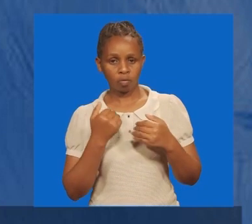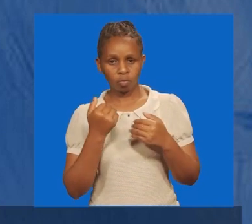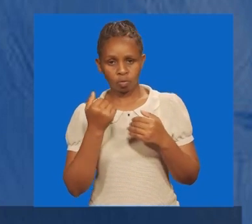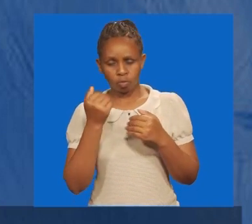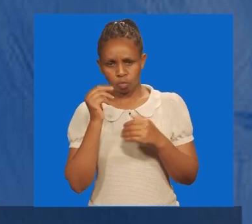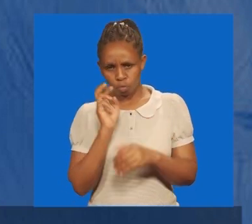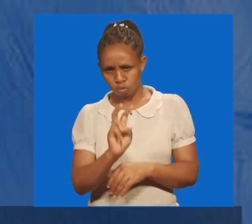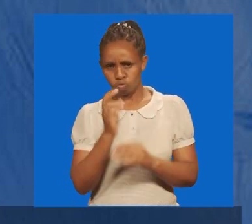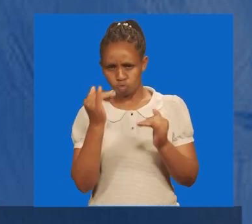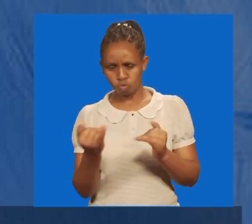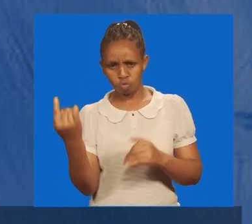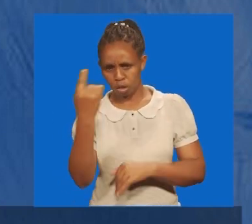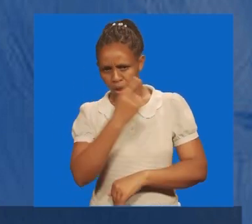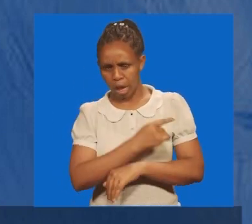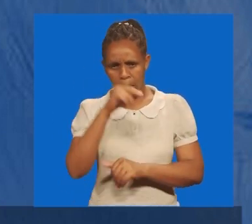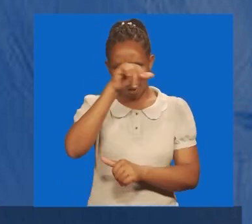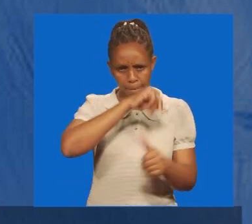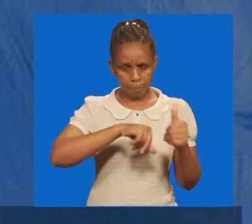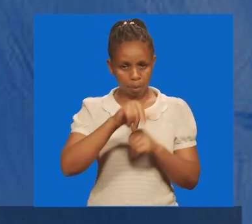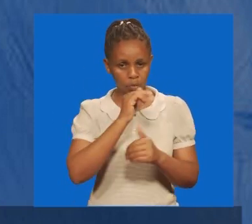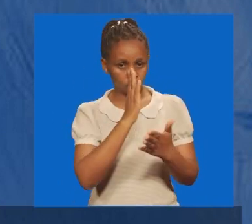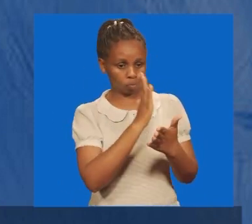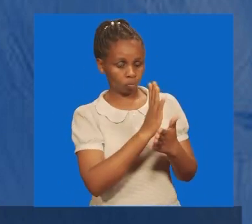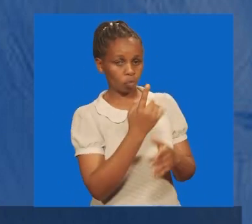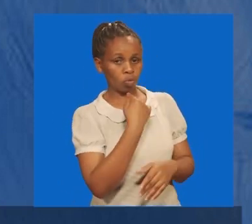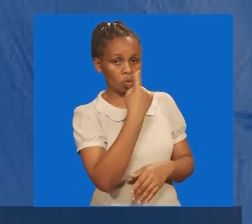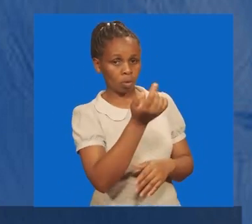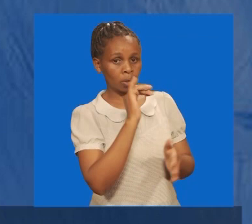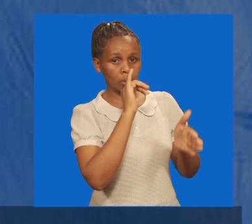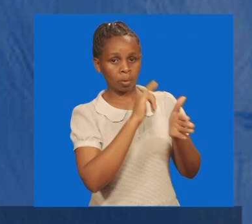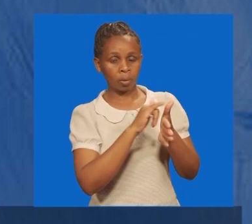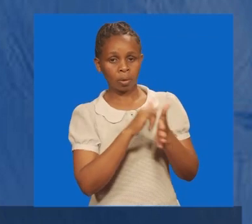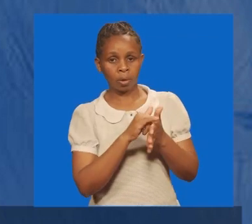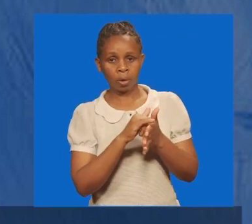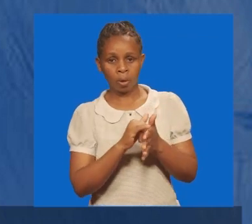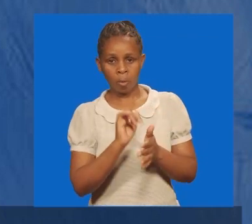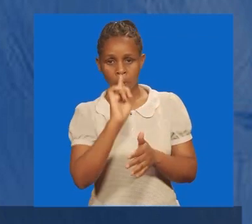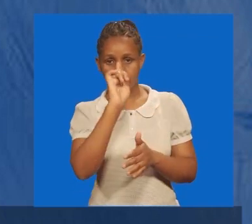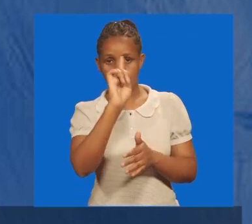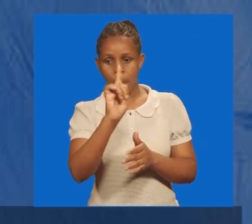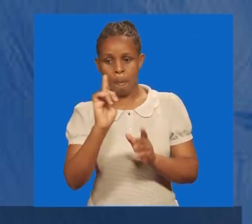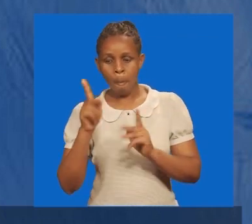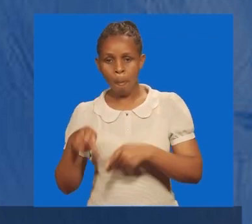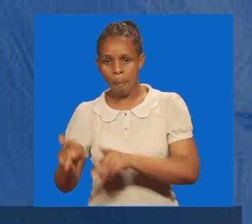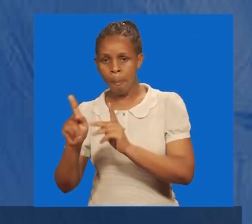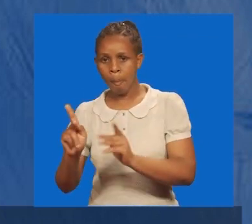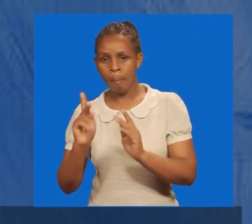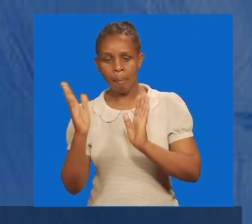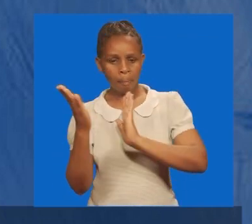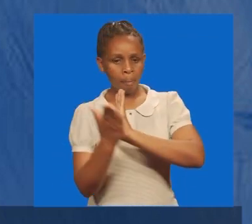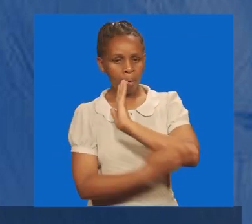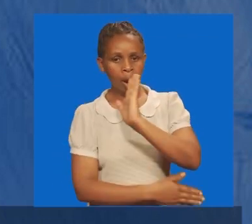tuweze kuangalia kwa siku ya leo, njepo kuwa tulisema ya kwamba, uwasi ni nchambo moja, ambalo ni